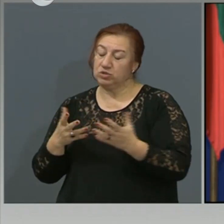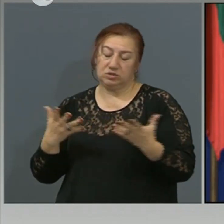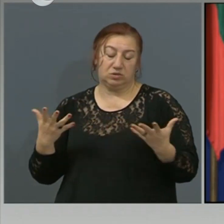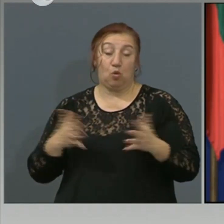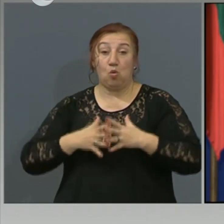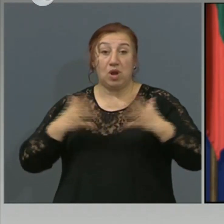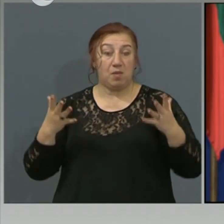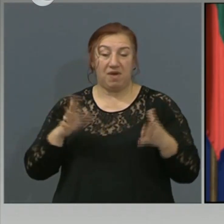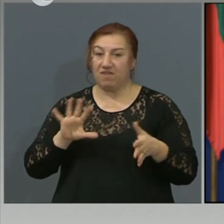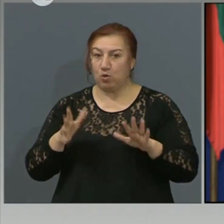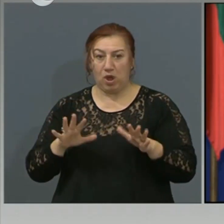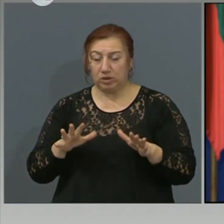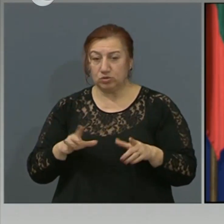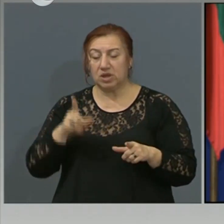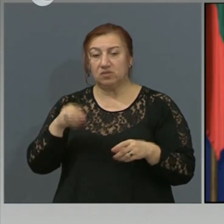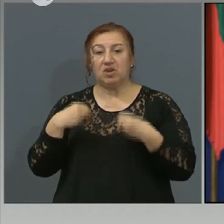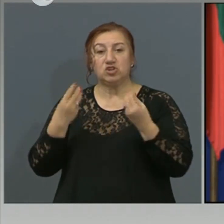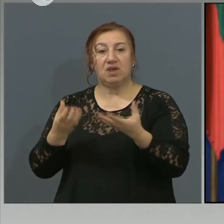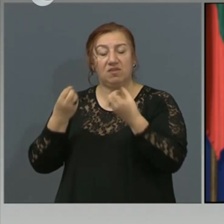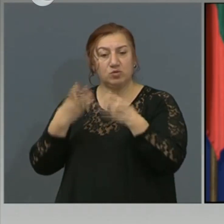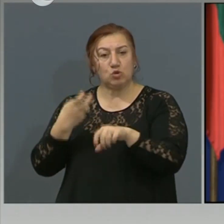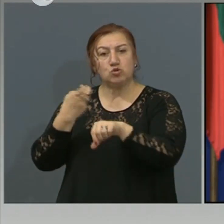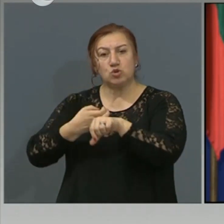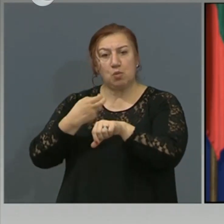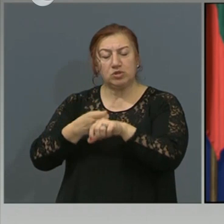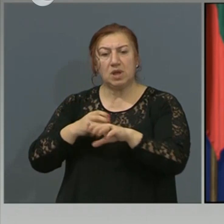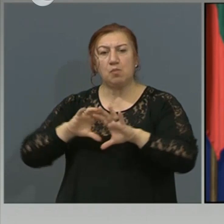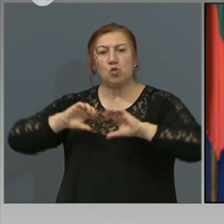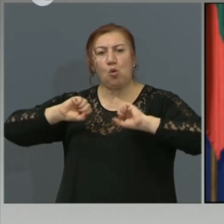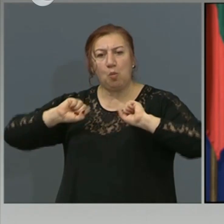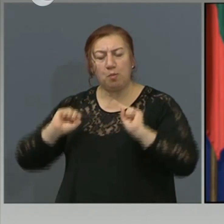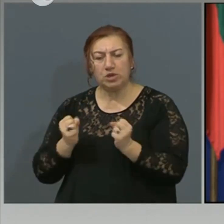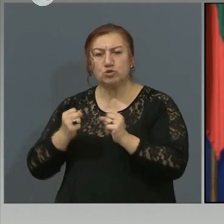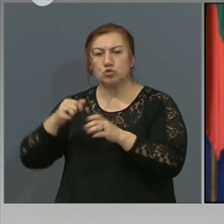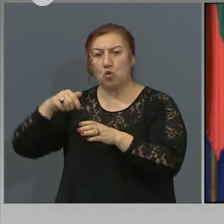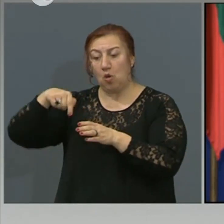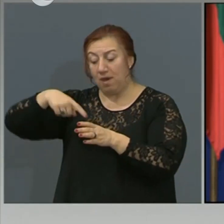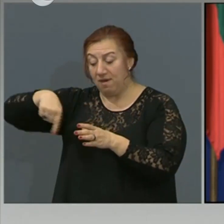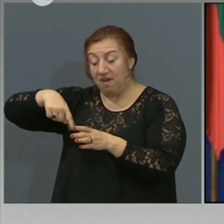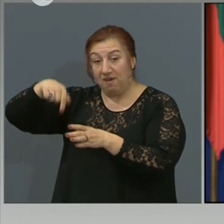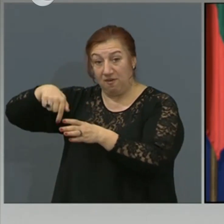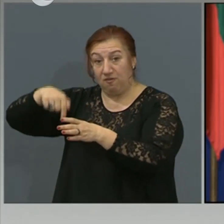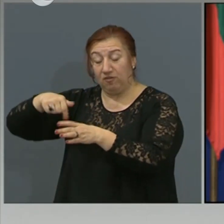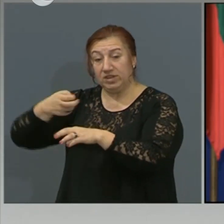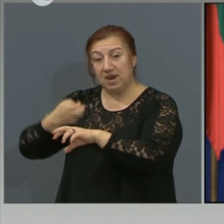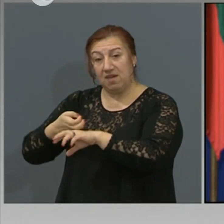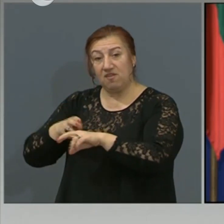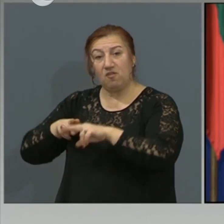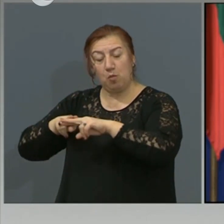И това ще даде възможност болниците много бързо вътре в самата болница да